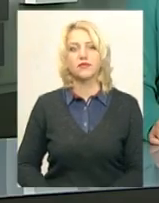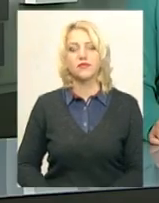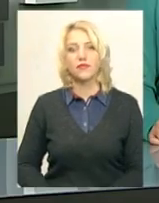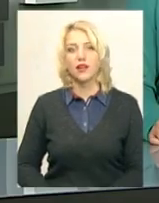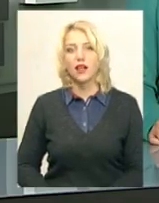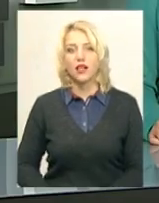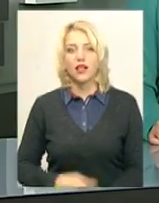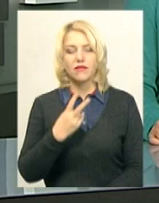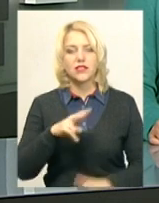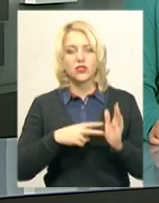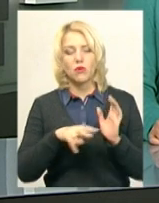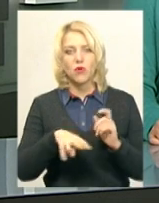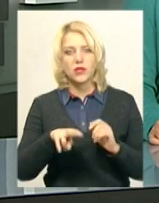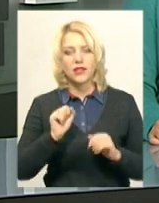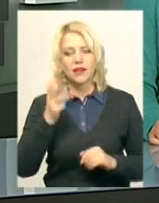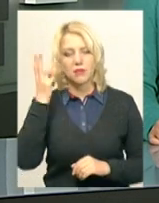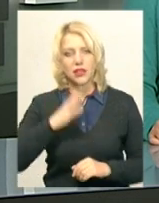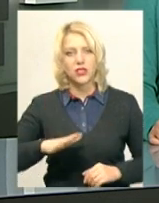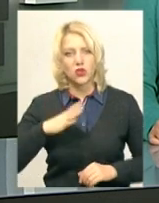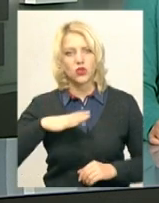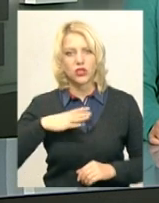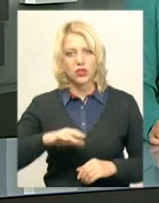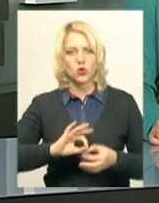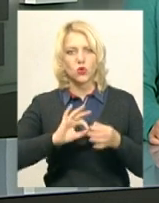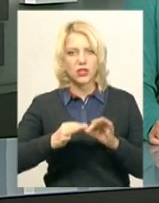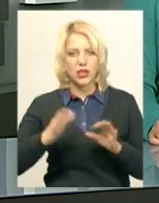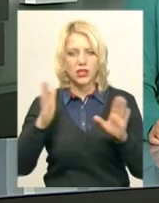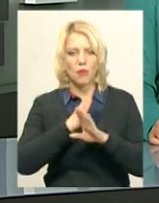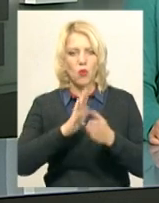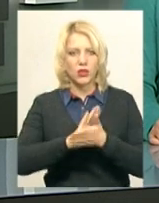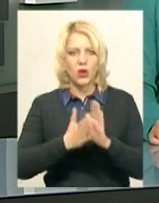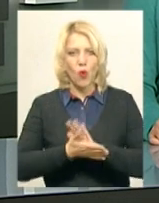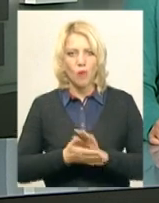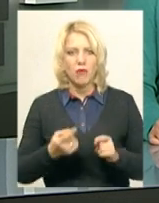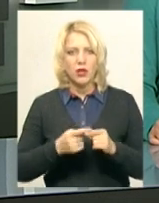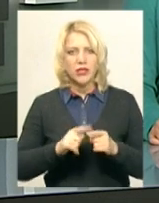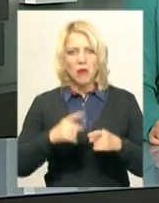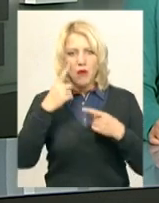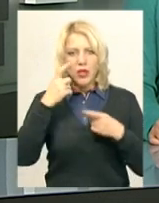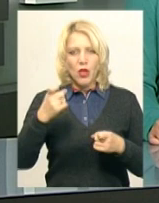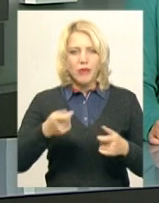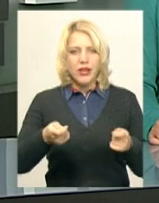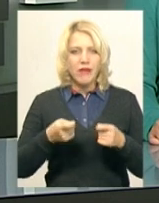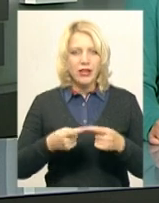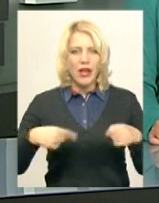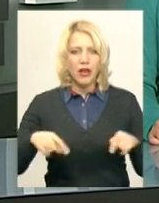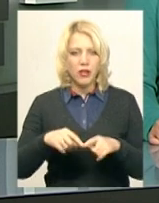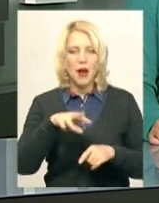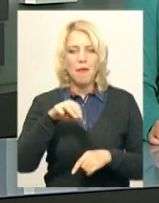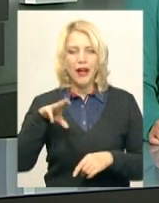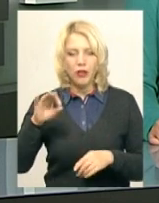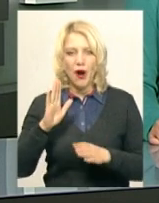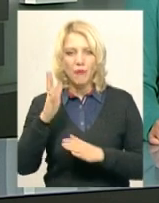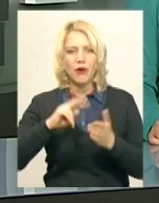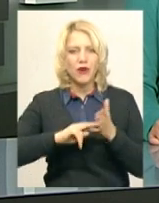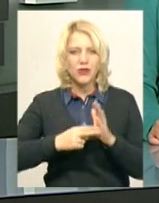З 27 листопада на Хмельниччині очікується ускладнення погодних умов. Про це повідомила завідувач сектору метеопрогнозів